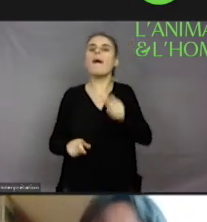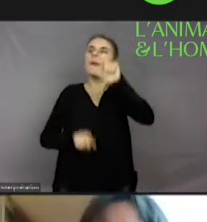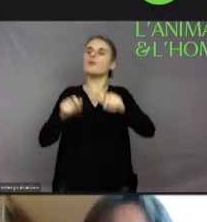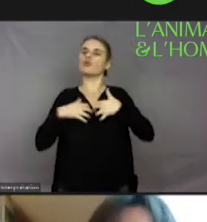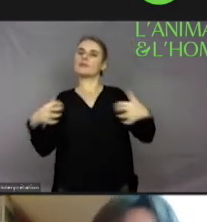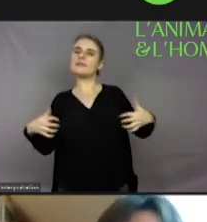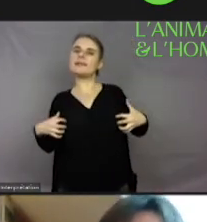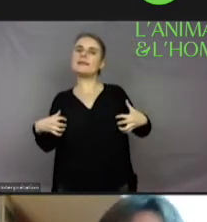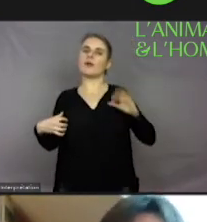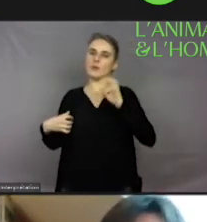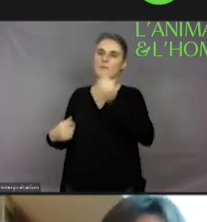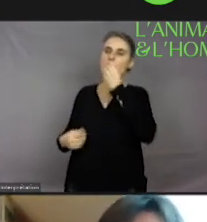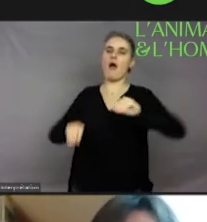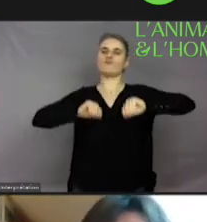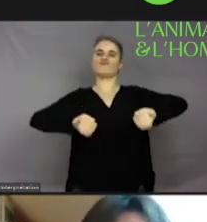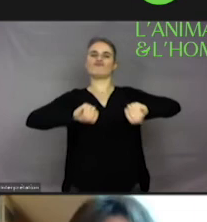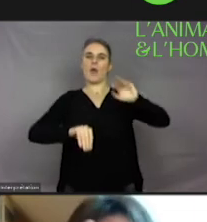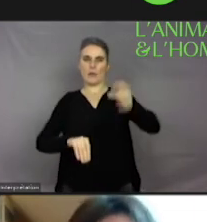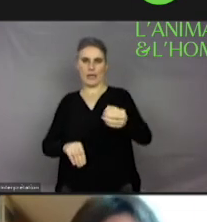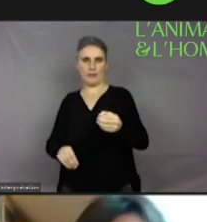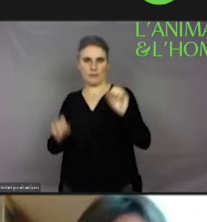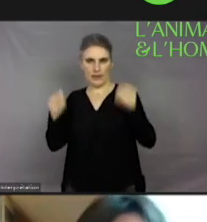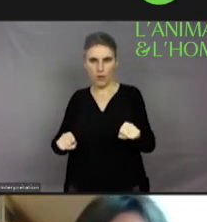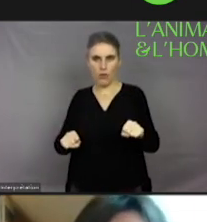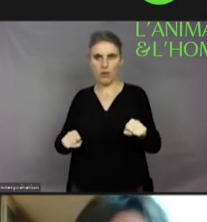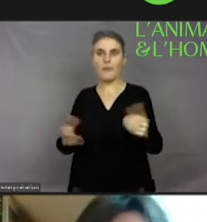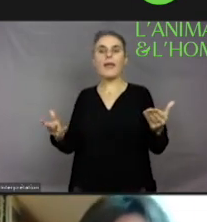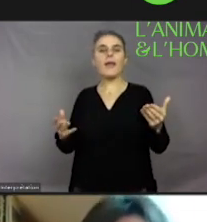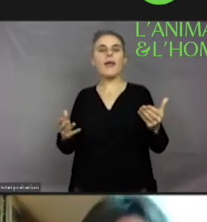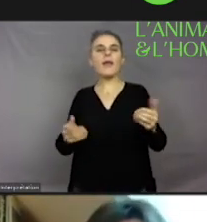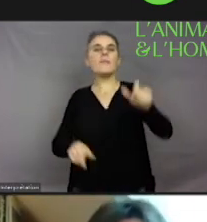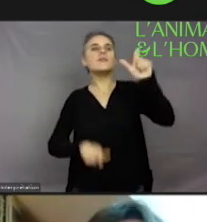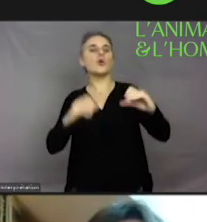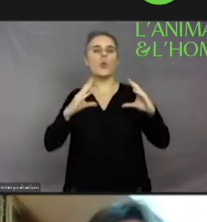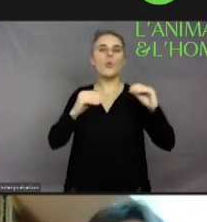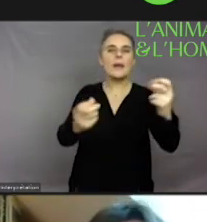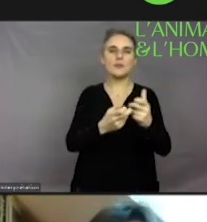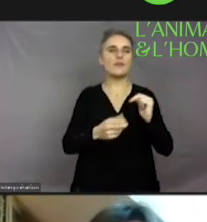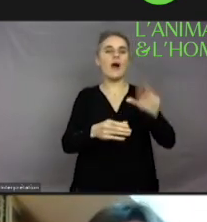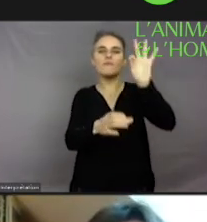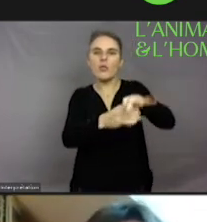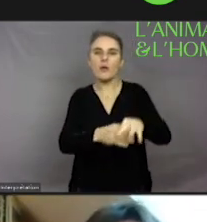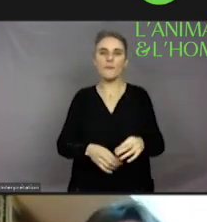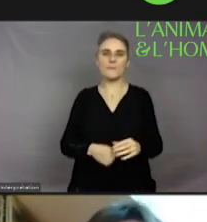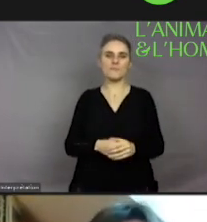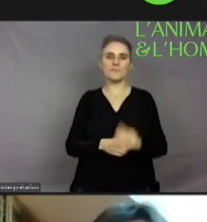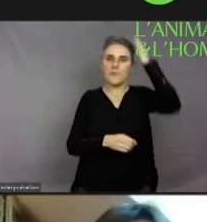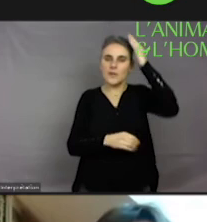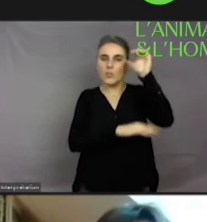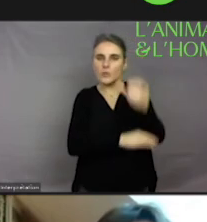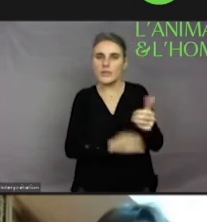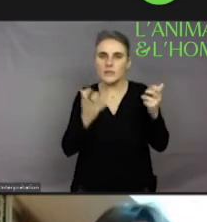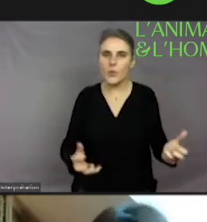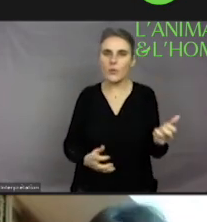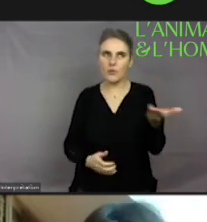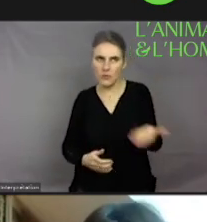faire des cours, mais je pense que les gens qui vont prendre des décisions, qui vont mettre leur bulletin de vote, qui protègent les animaux et ainsi de suite, ils ont besoin aussi